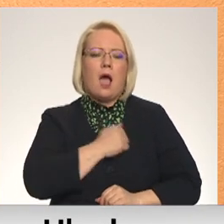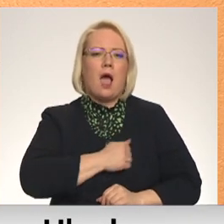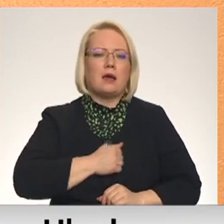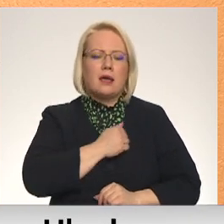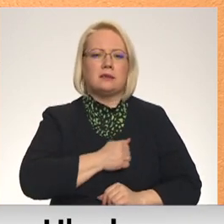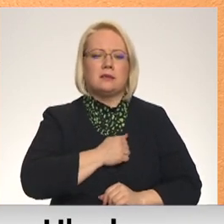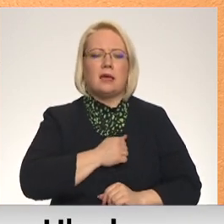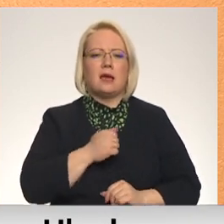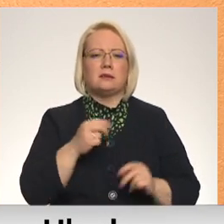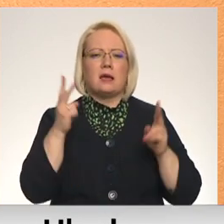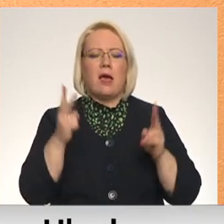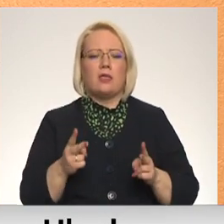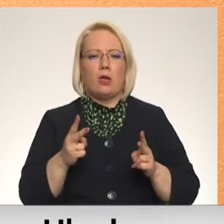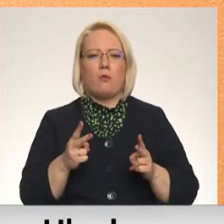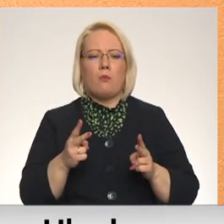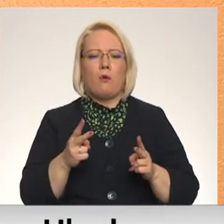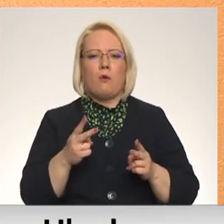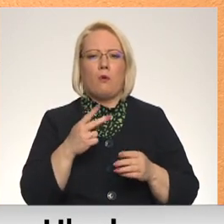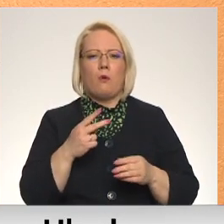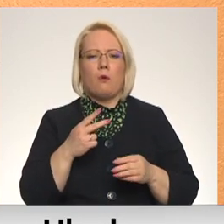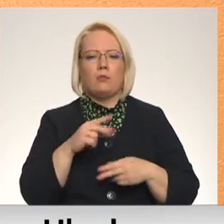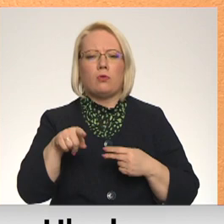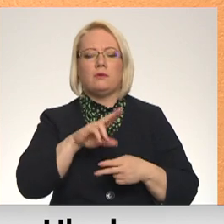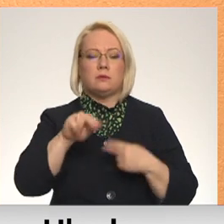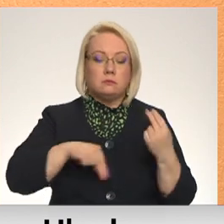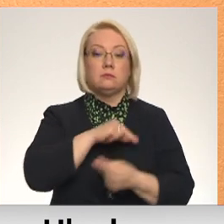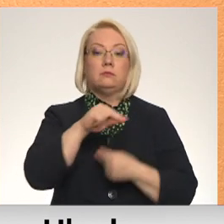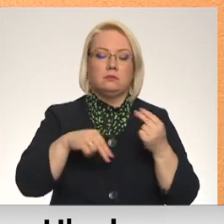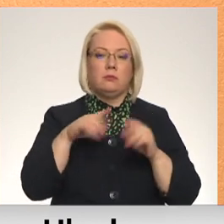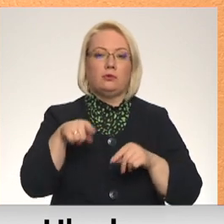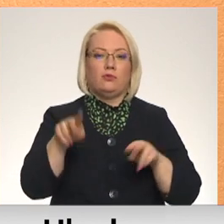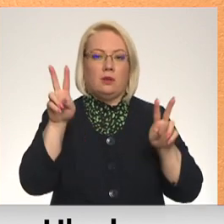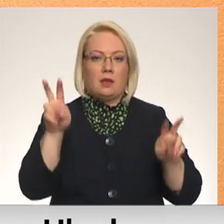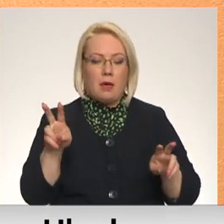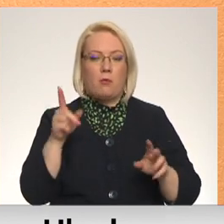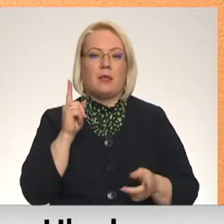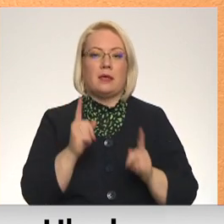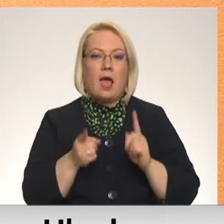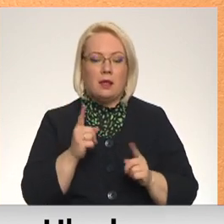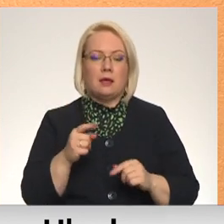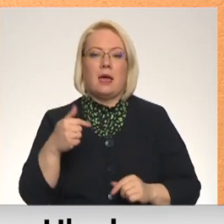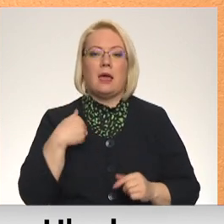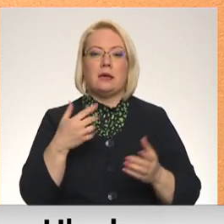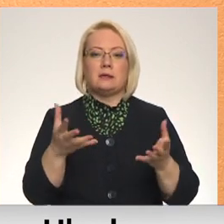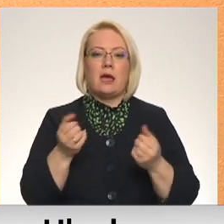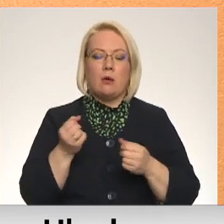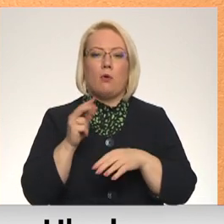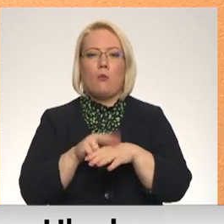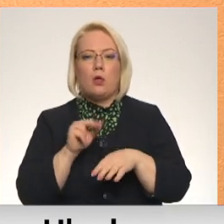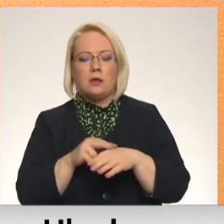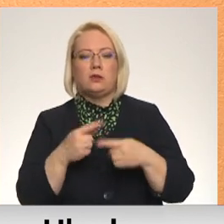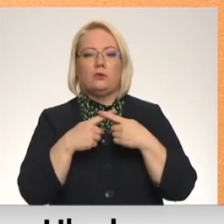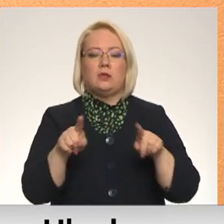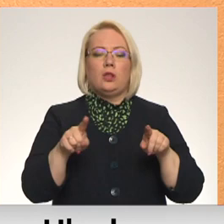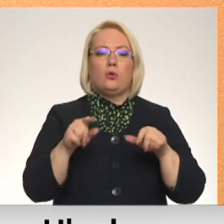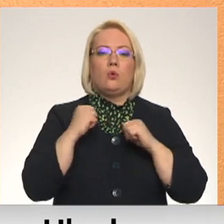gadījumu redzamību ar to, ka nemitīgi tos apspriež. Bet realitāte, es saņemot gan policijas, gan citu dienestu